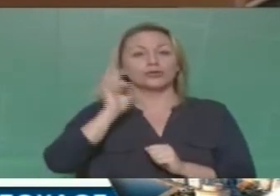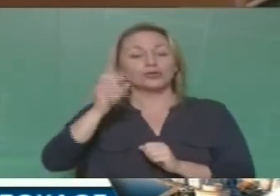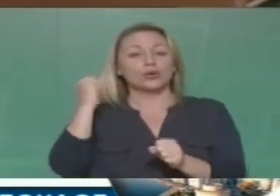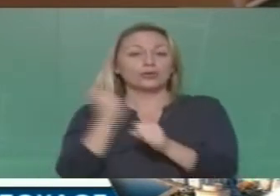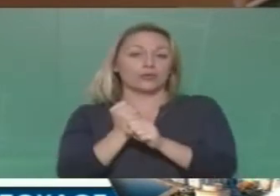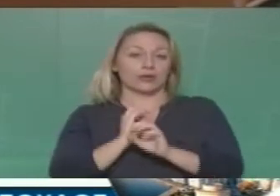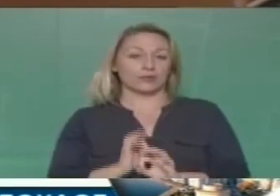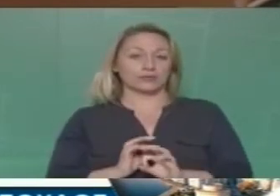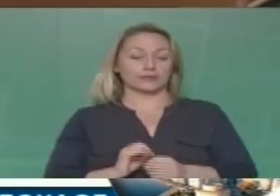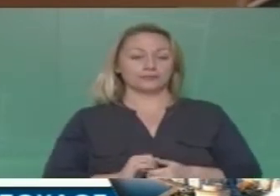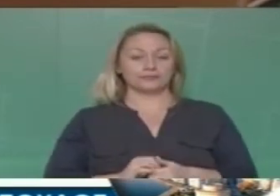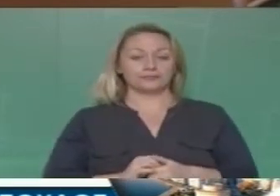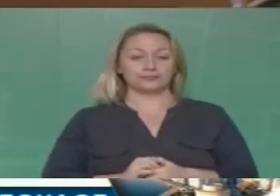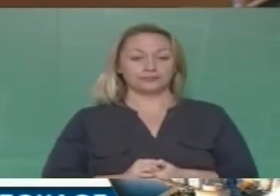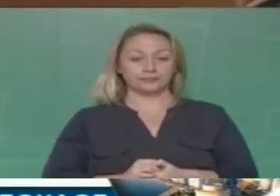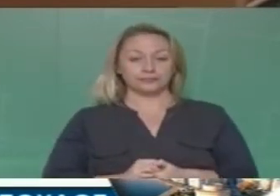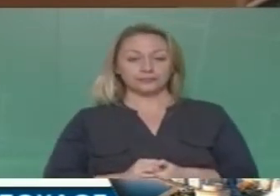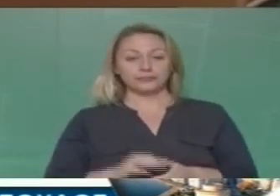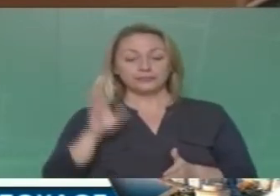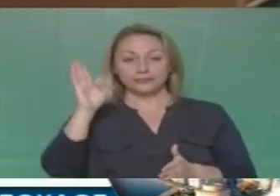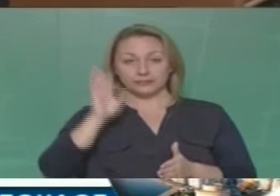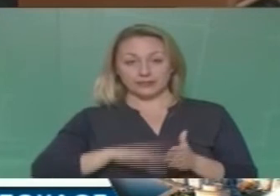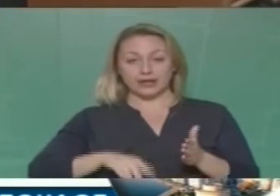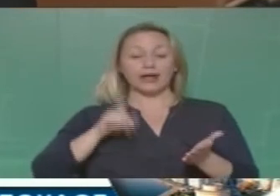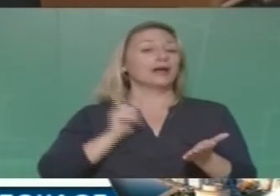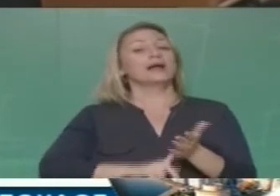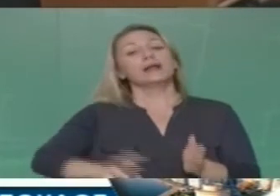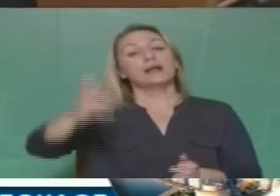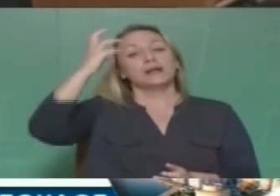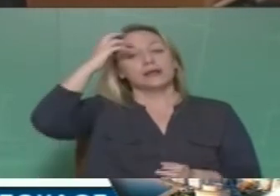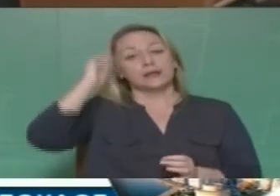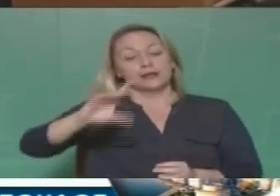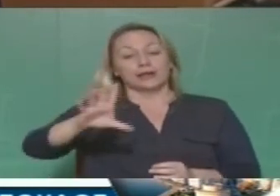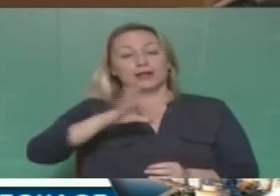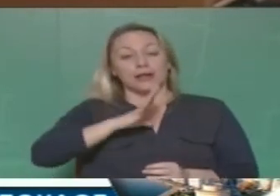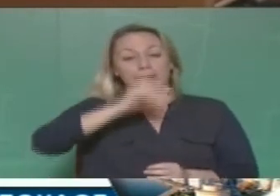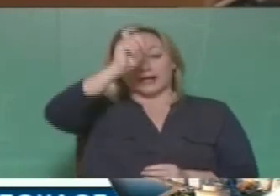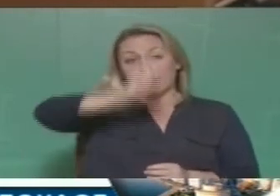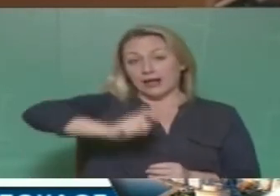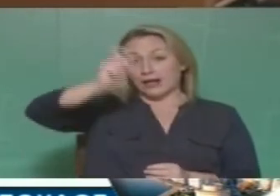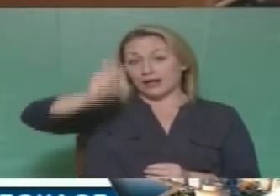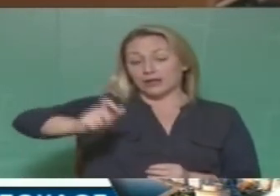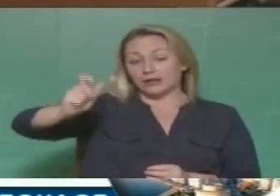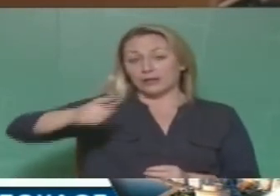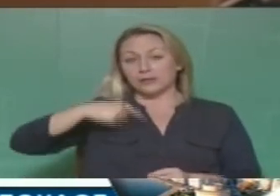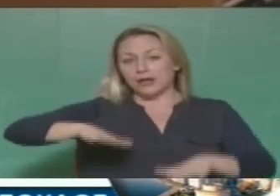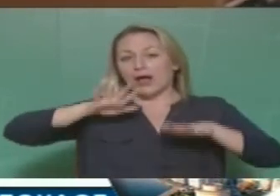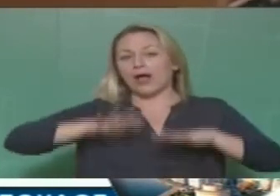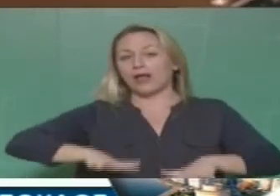Και τέλος να θυμηθούμε ότι αυτοί οι άνθρωποι έρχονται από μεγάλη ανεργία